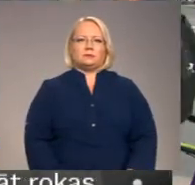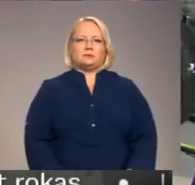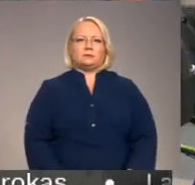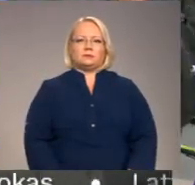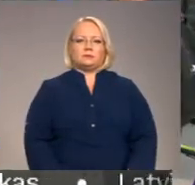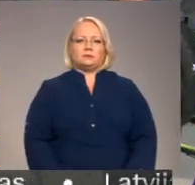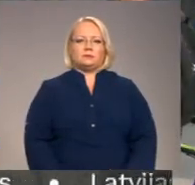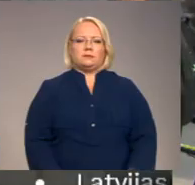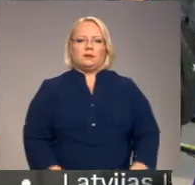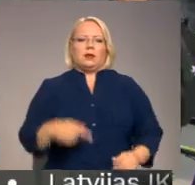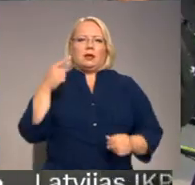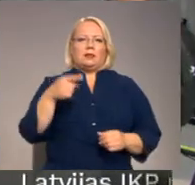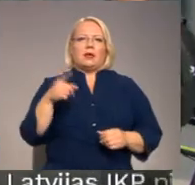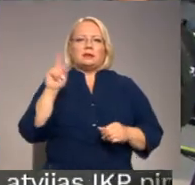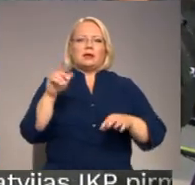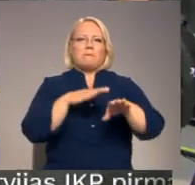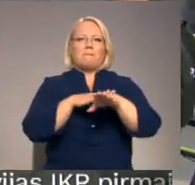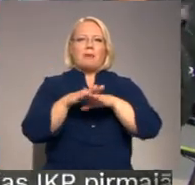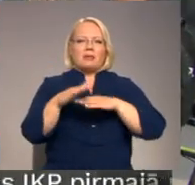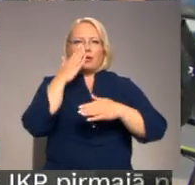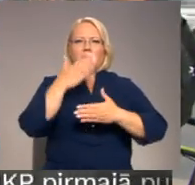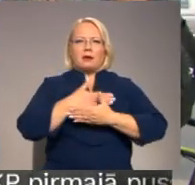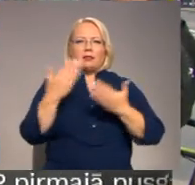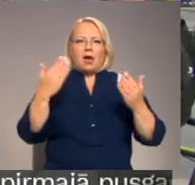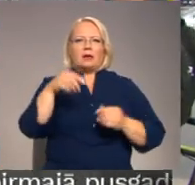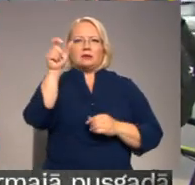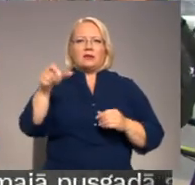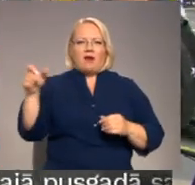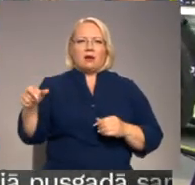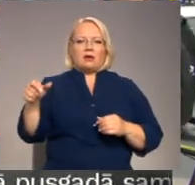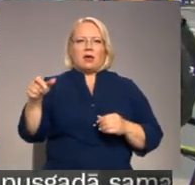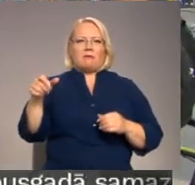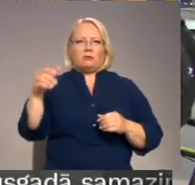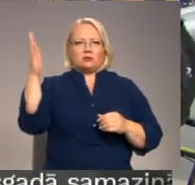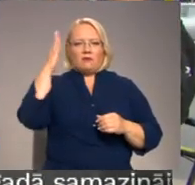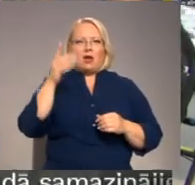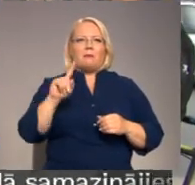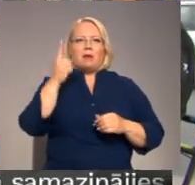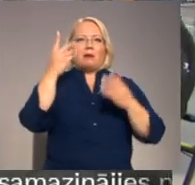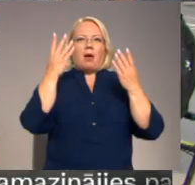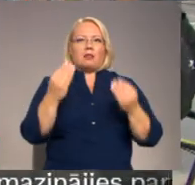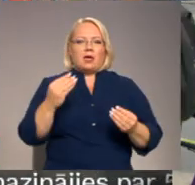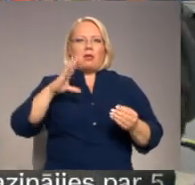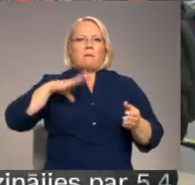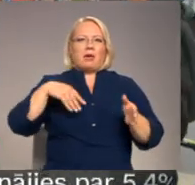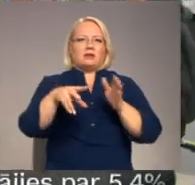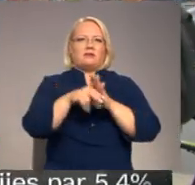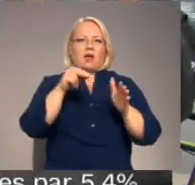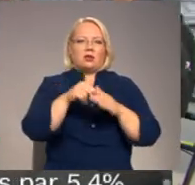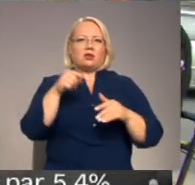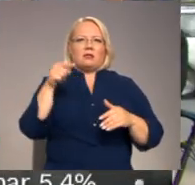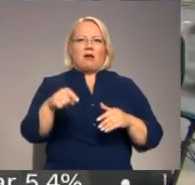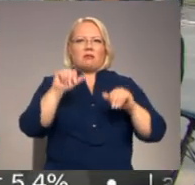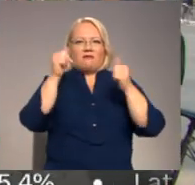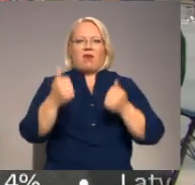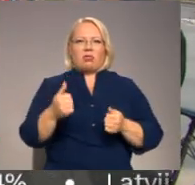Tas ir pilnīgi klaji cilvēkiem uz galvas, ka pirmajā dienā pēc vēlēšanām ir šāda veida provokācija,